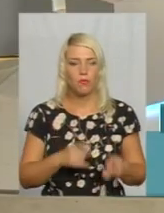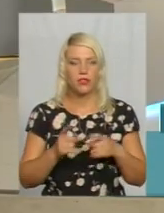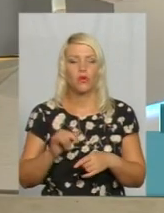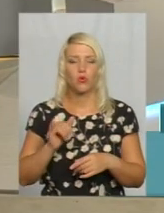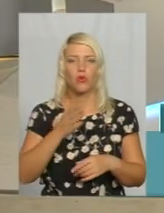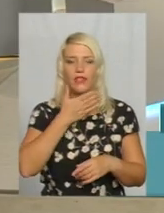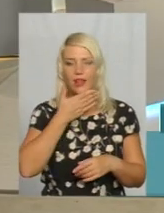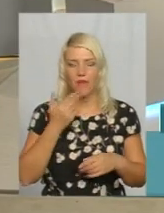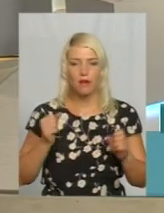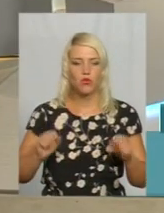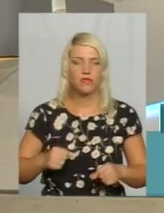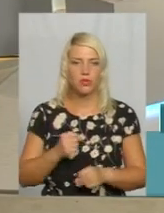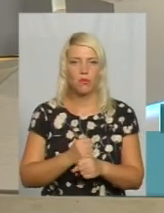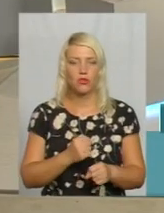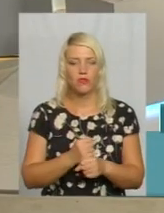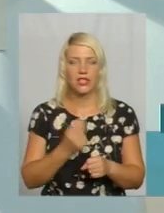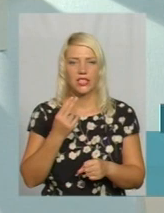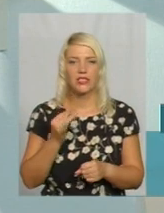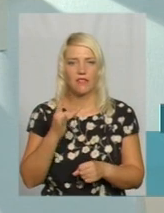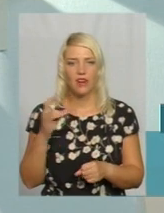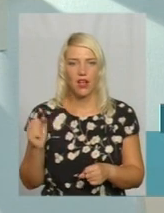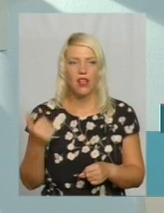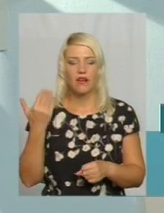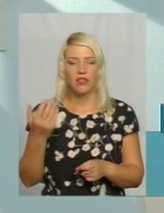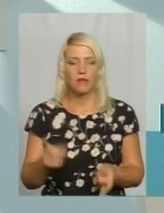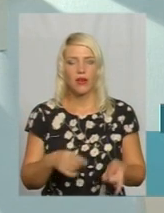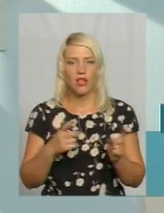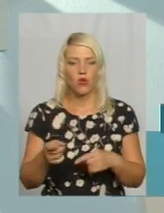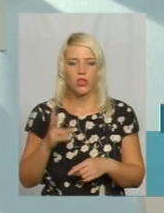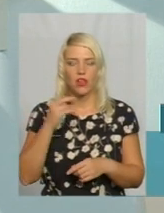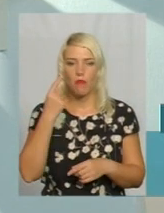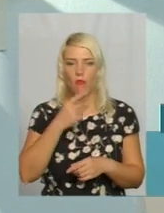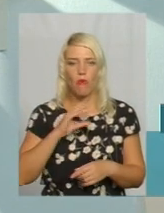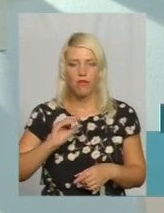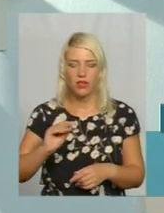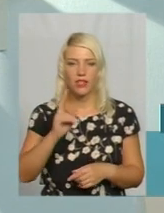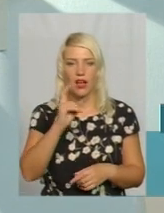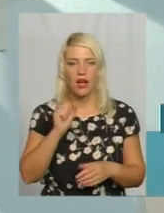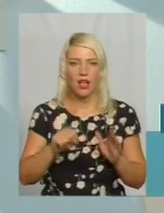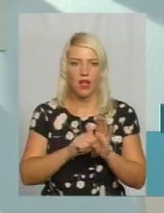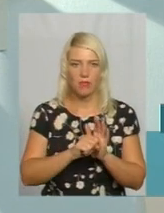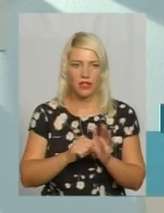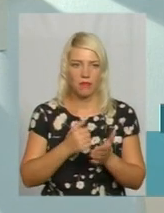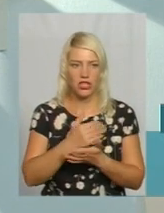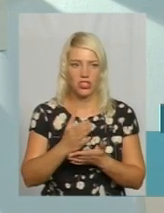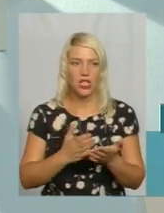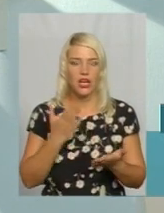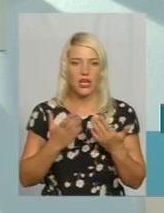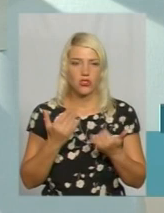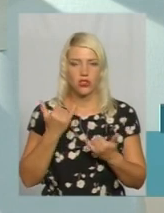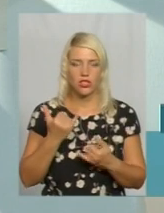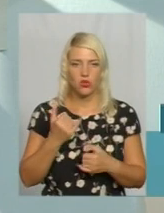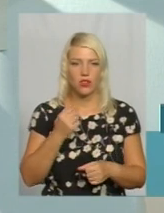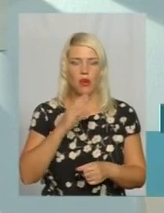можливості працювати в цифрі, він переходить на мовлення у кабельній мережі. На сьогодні, якщо мовник